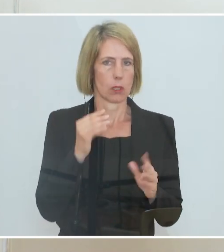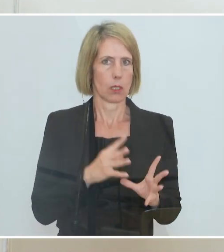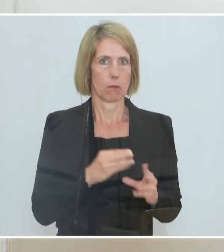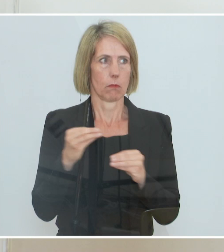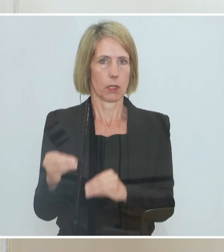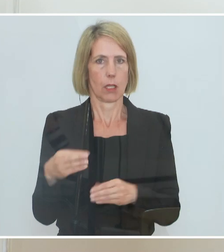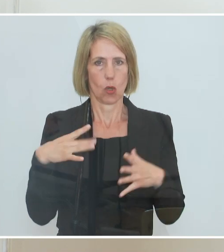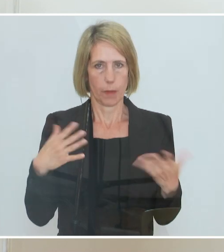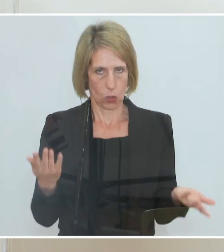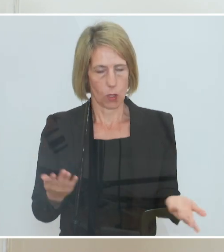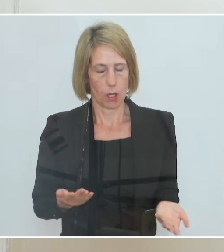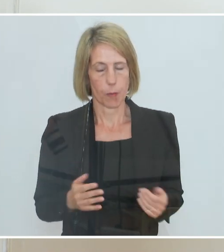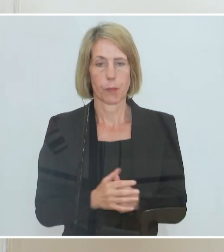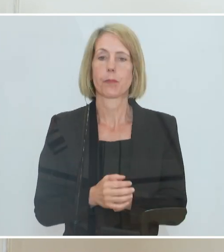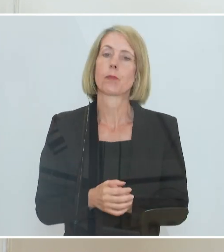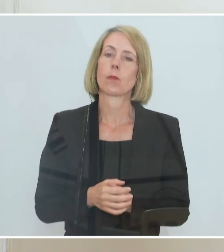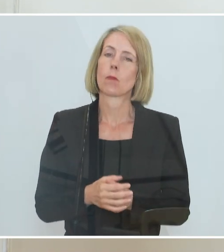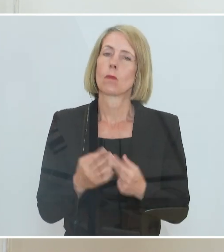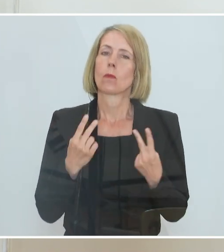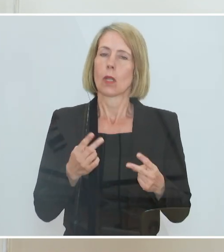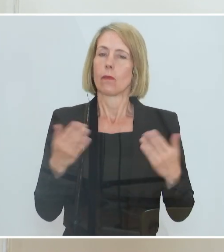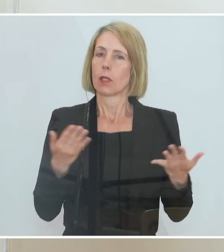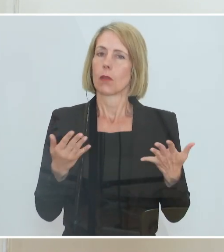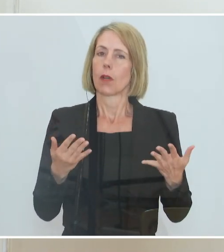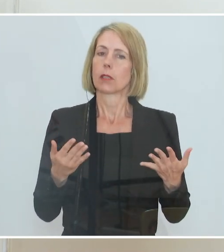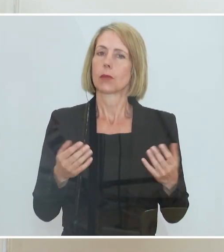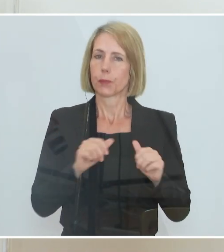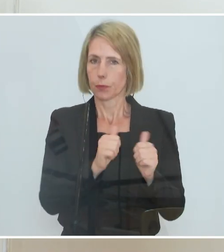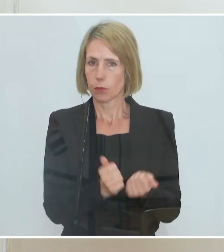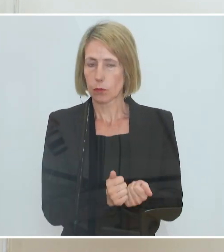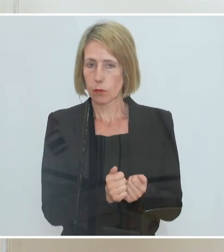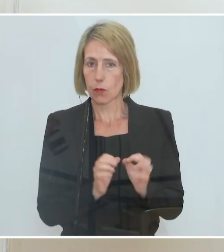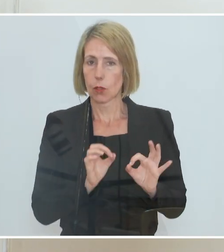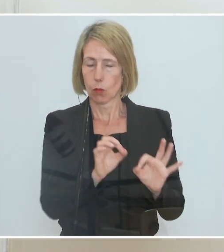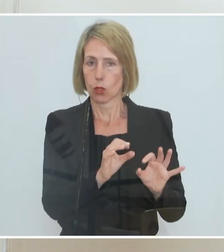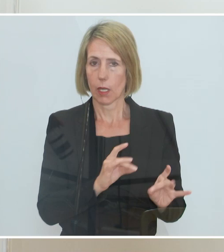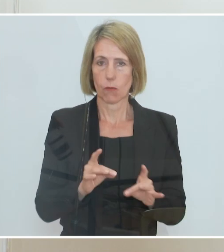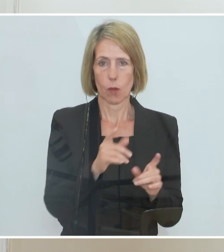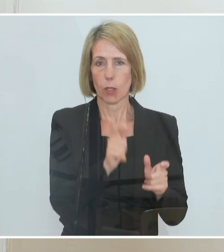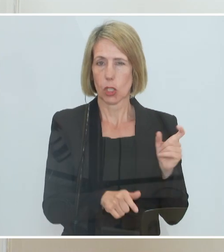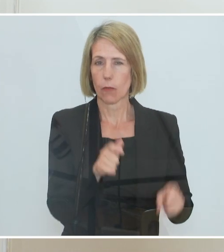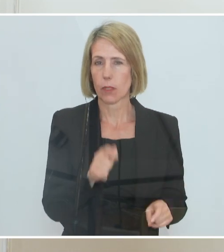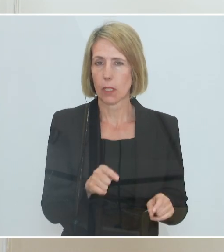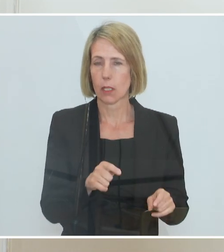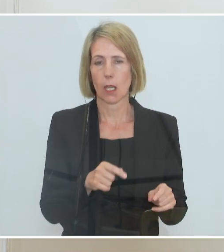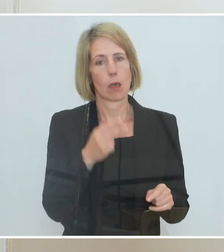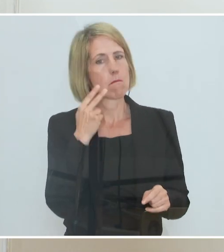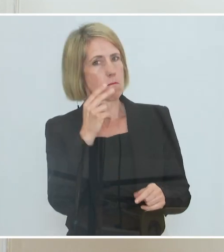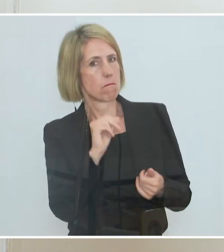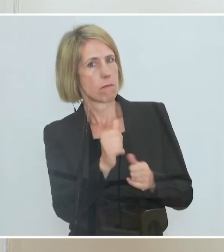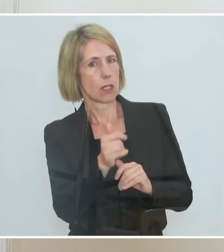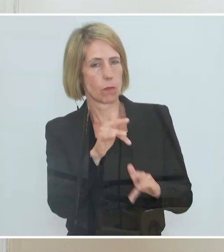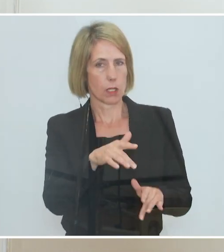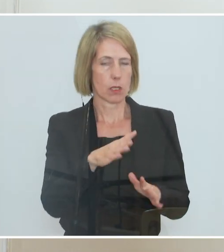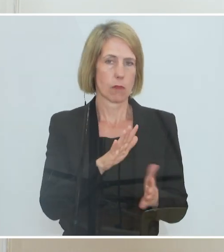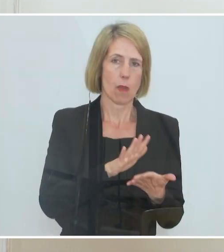Und ich glaube, wichtig ist das Modell, damit Beschäftigte Perspektiven haben, denn auch wenn wir wissen, dass in